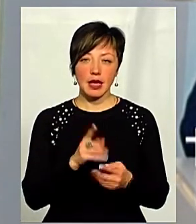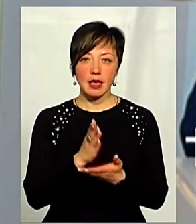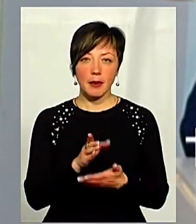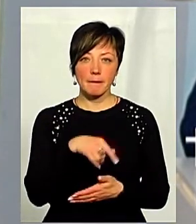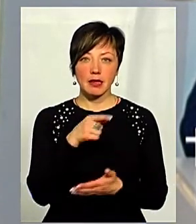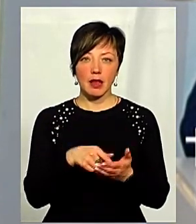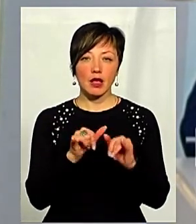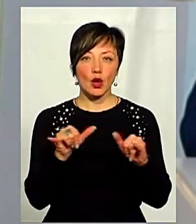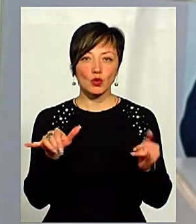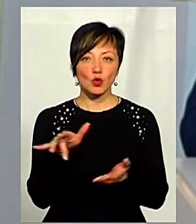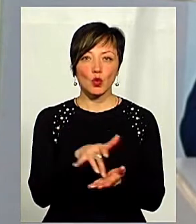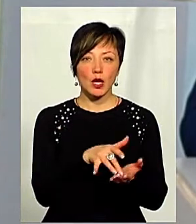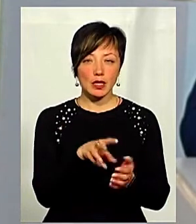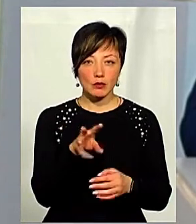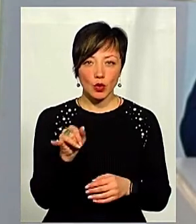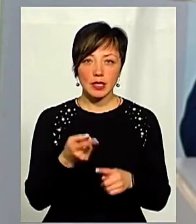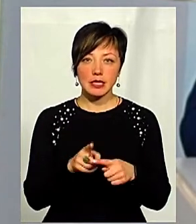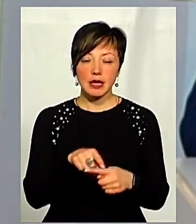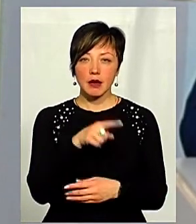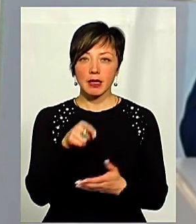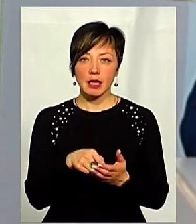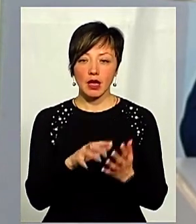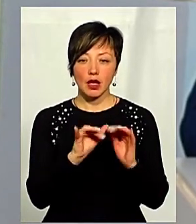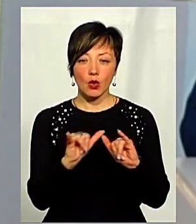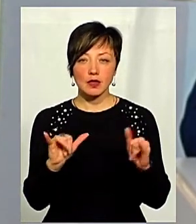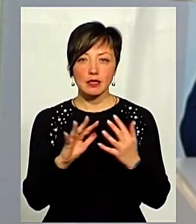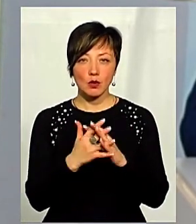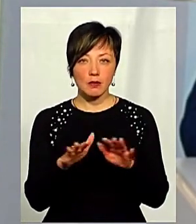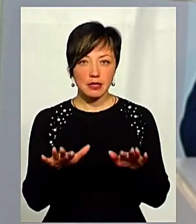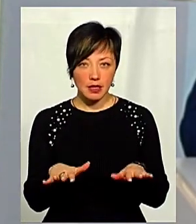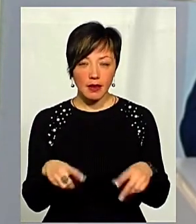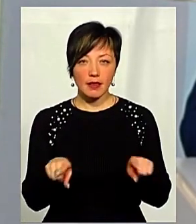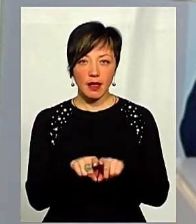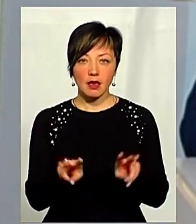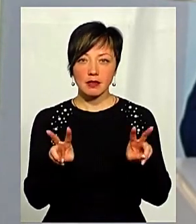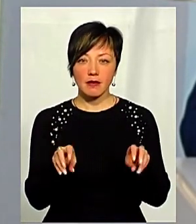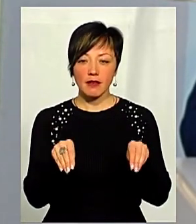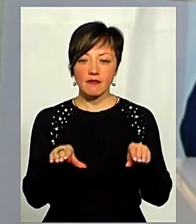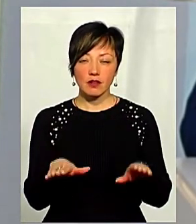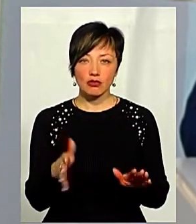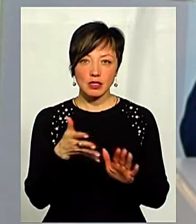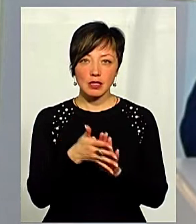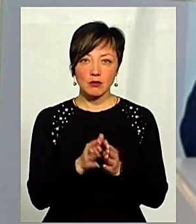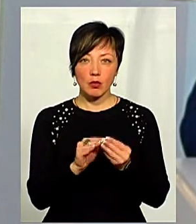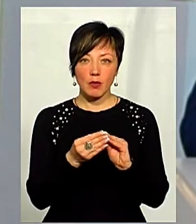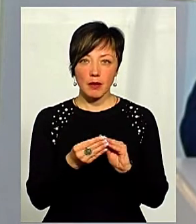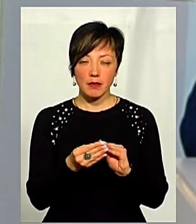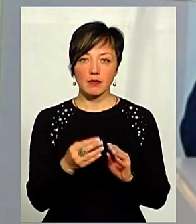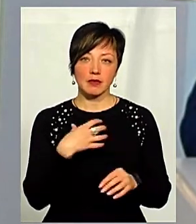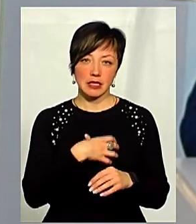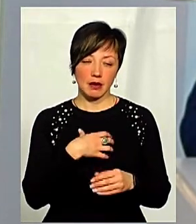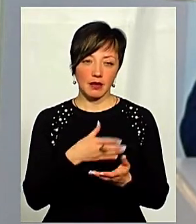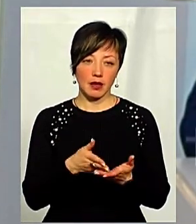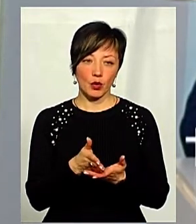розвитку туризму, це є питання розвитку сільської місцевості, це є так звані вирішення наскрізних проблем, це ті цілі, які визначені